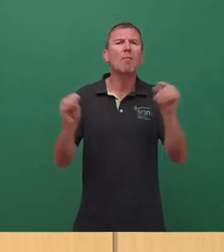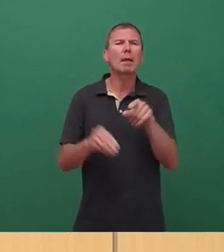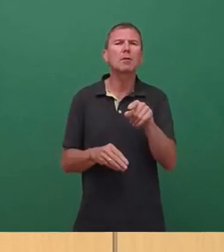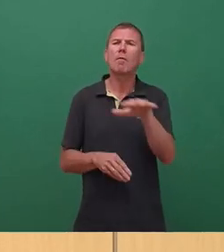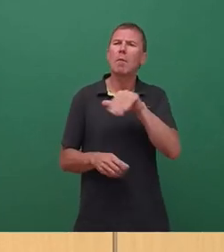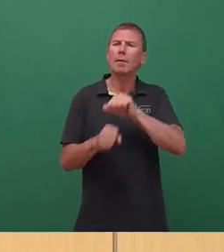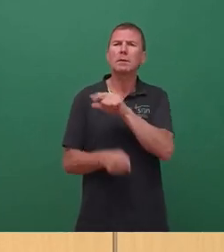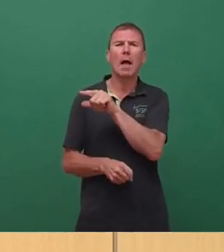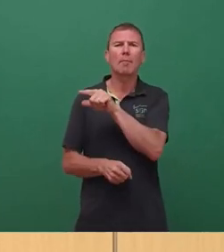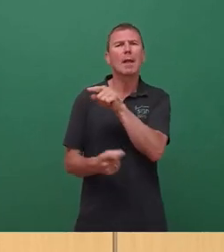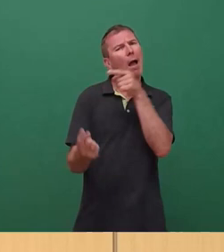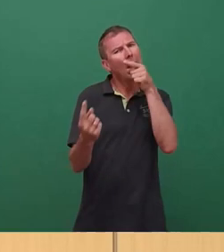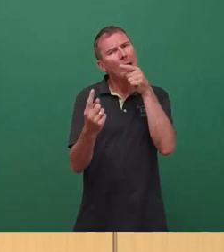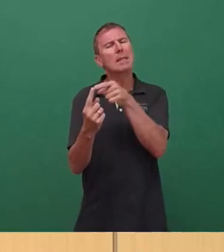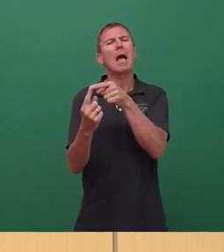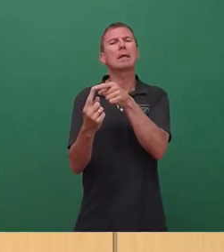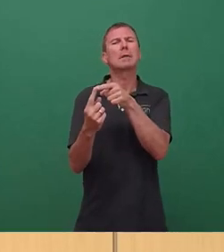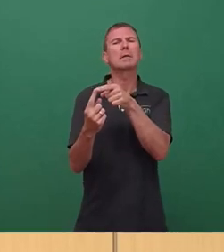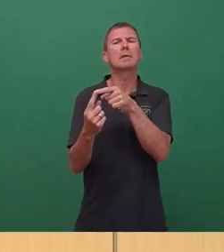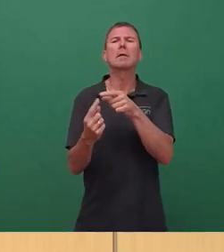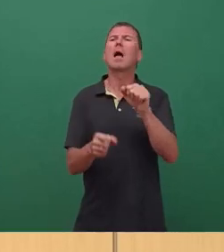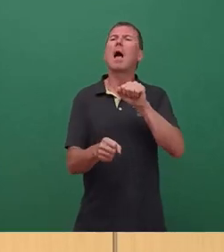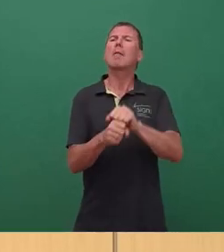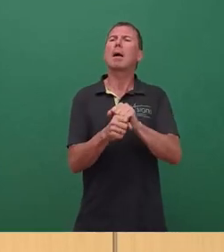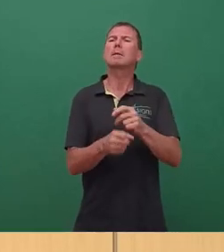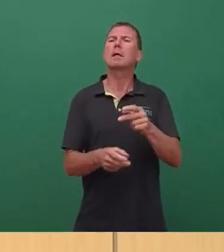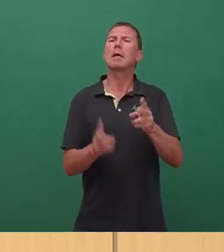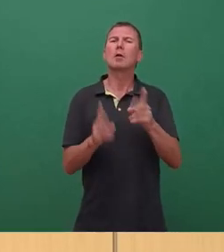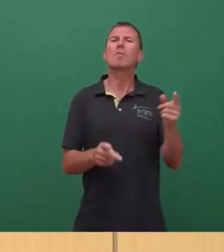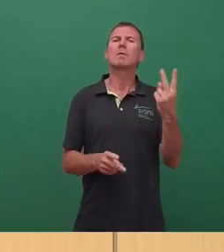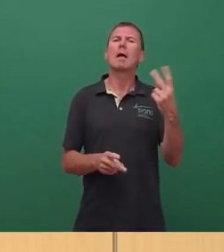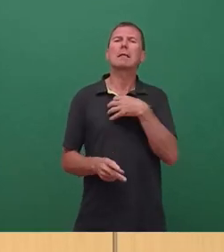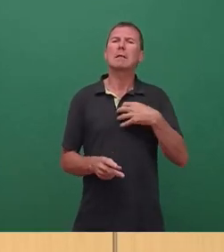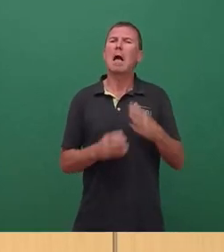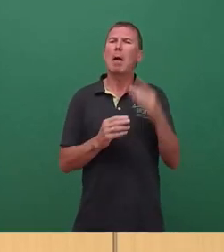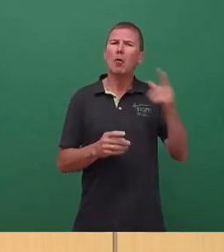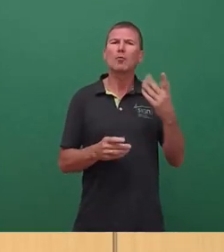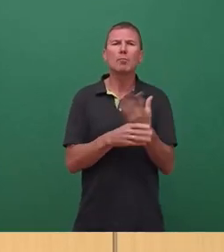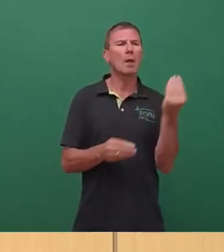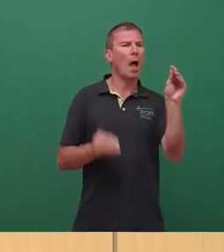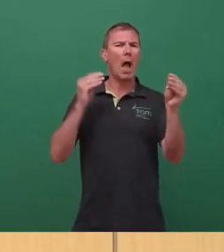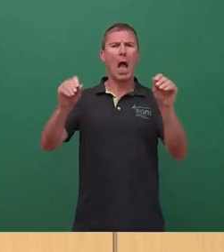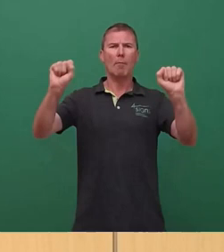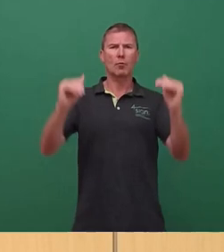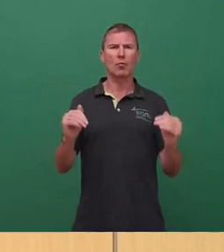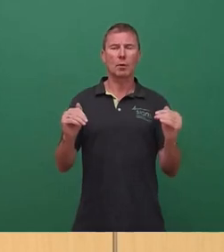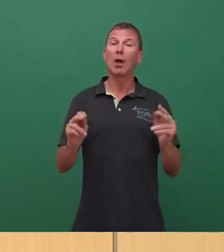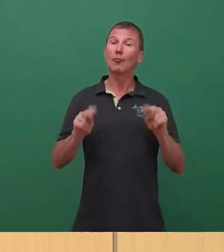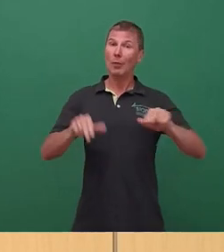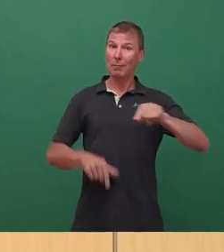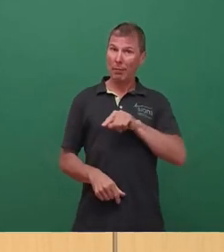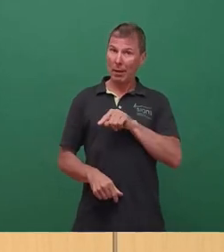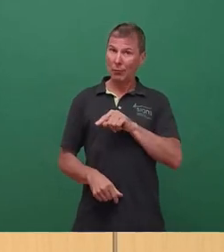direkt auch die wohlwollenden Pressestatements von zwei Dresdner Beigeordneten enthalten waren. Die Stadtverwaltung hat sich aus meiner Sicht damit,